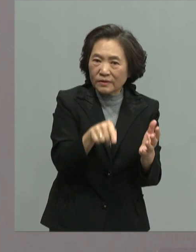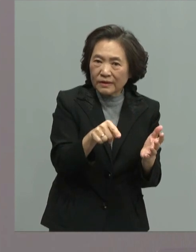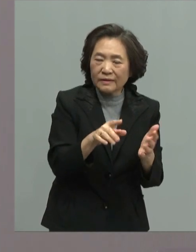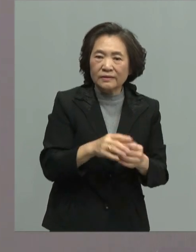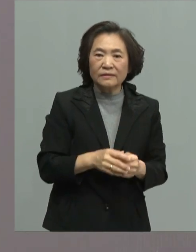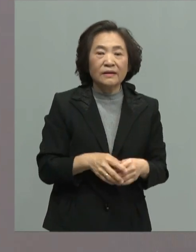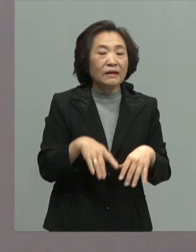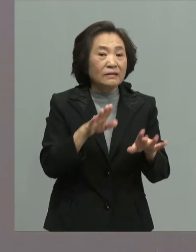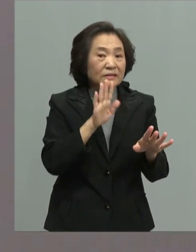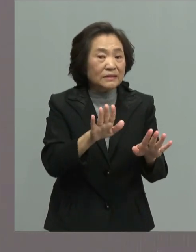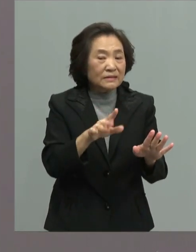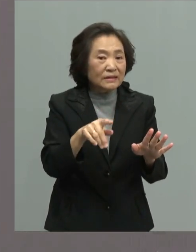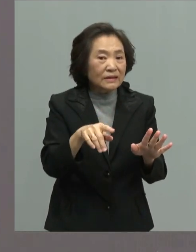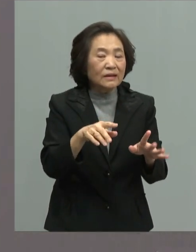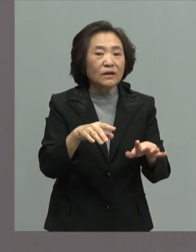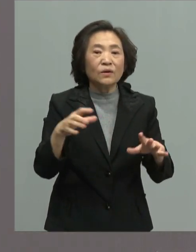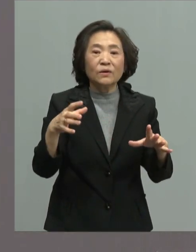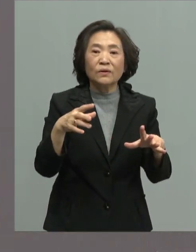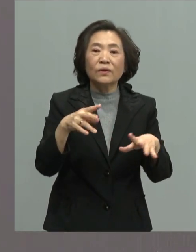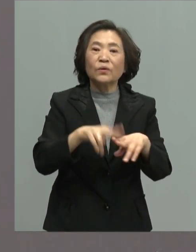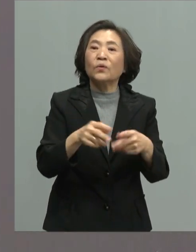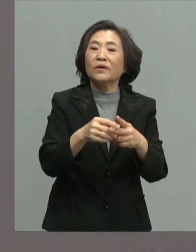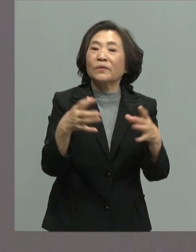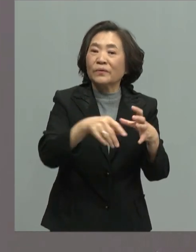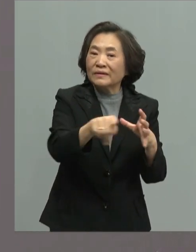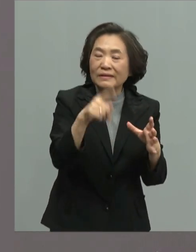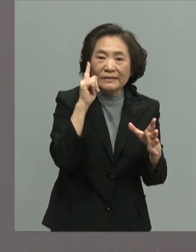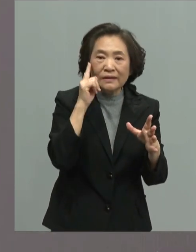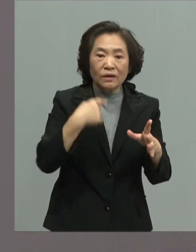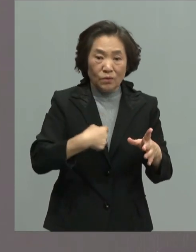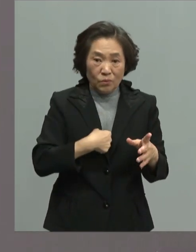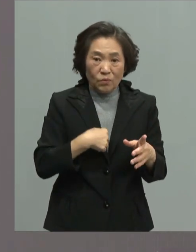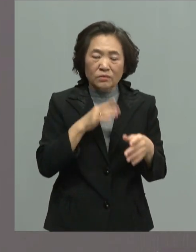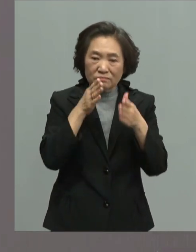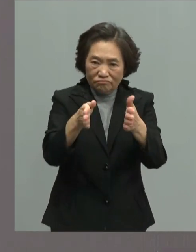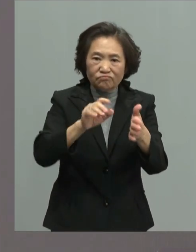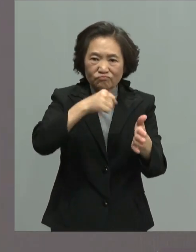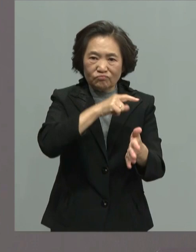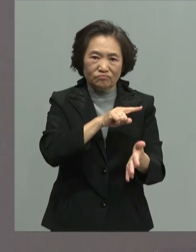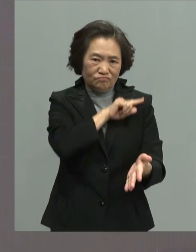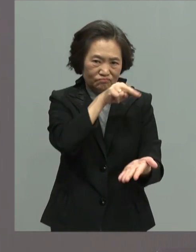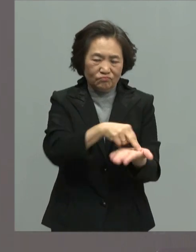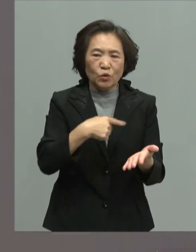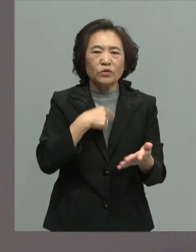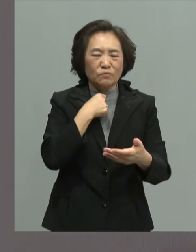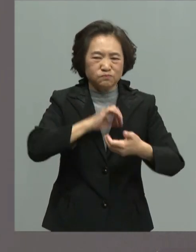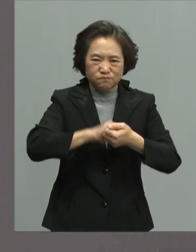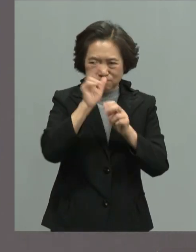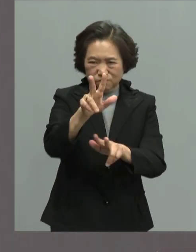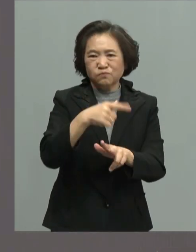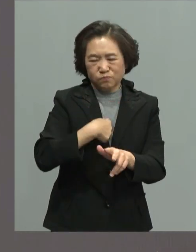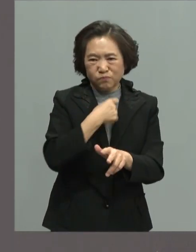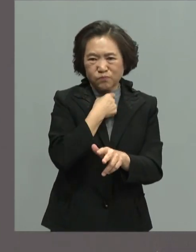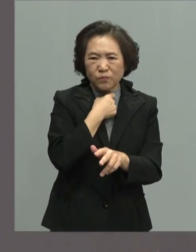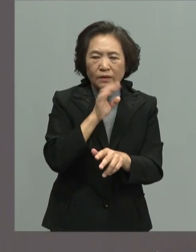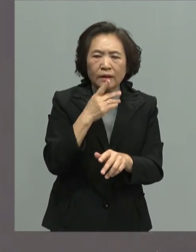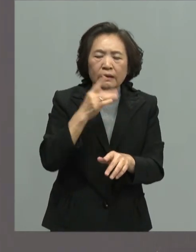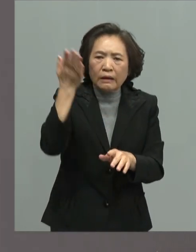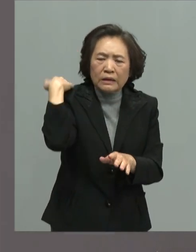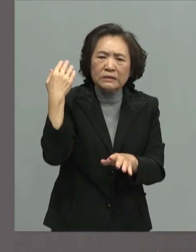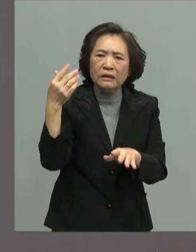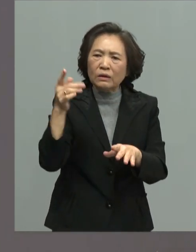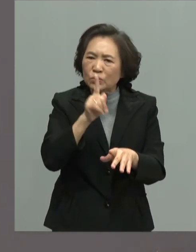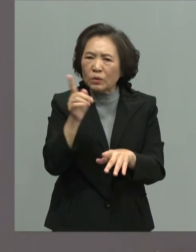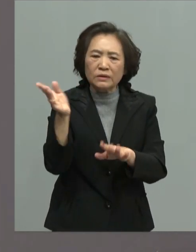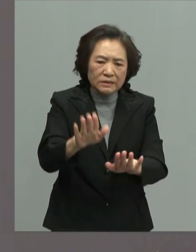他就跟他说服侍台独工作者的定义有没有同样法